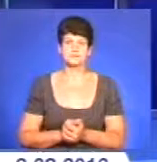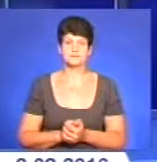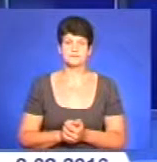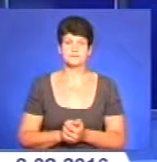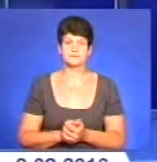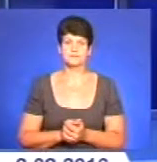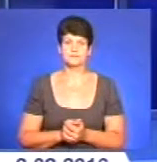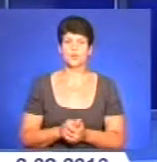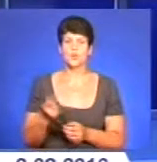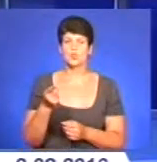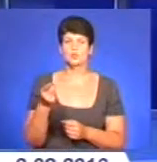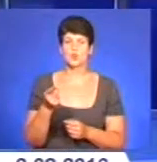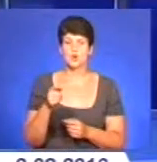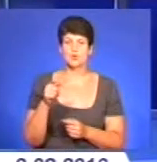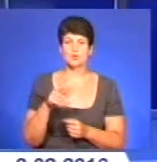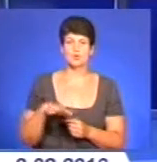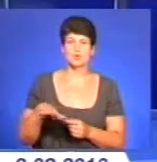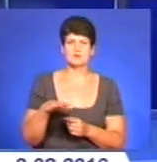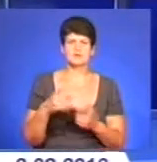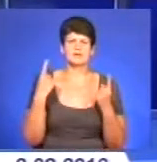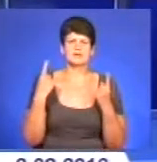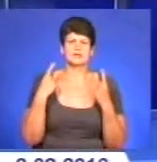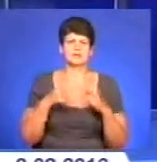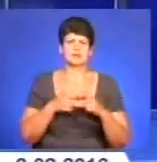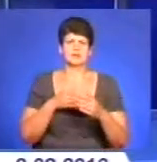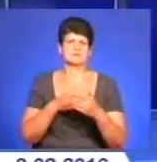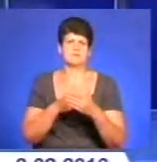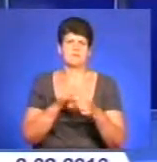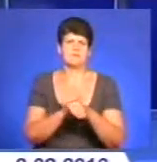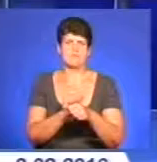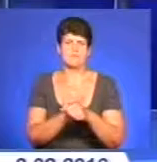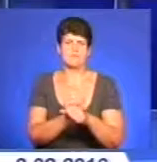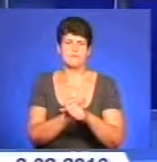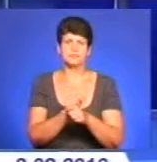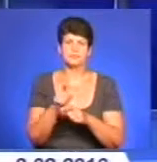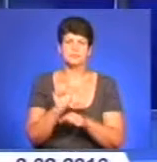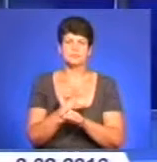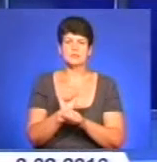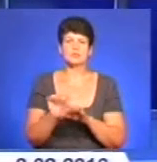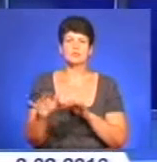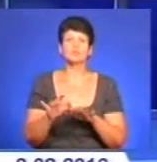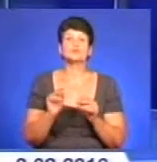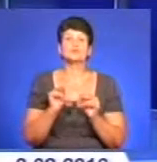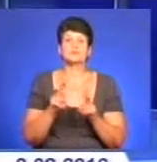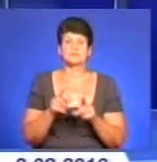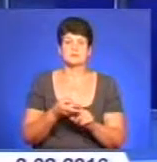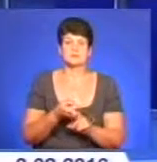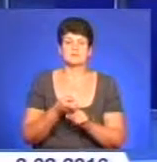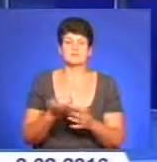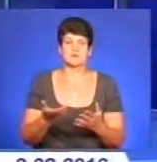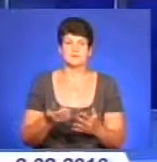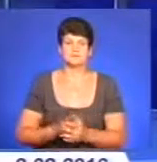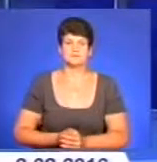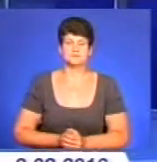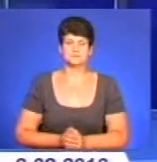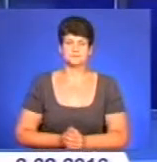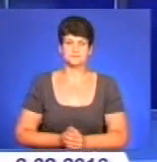У Тернополі кілометрові затори на Дружбі та Об'їзній паралізовано рух. Чим зумовлені проблеми з рухом транспорту, дізнавалася наша